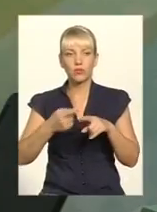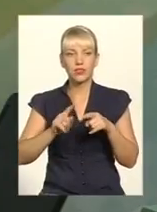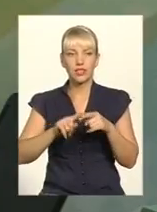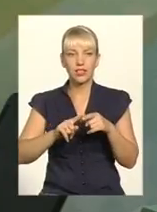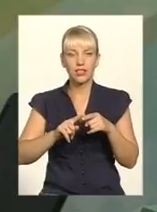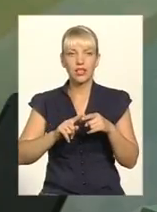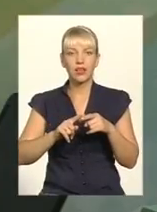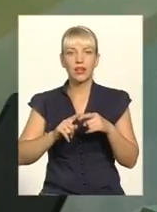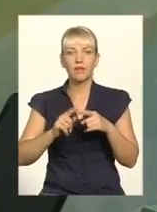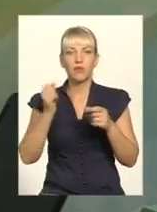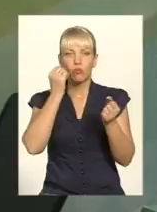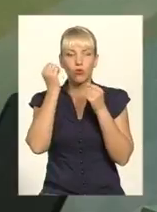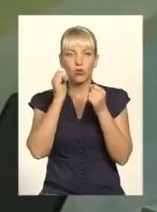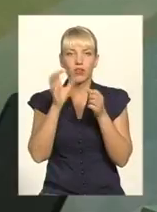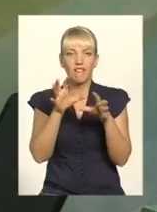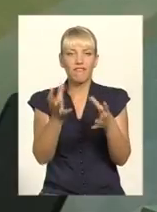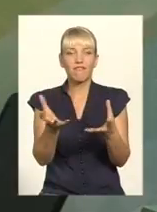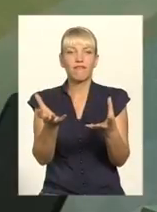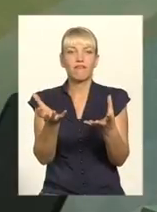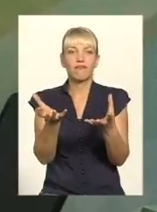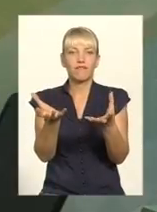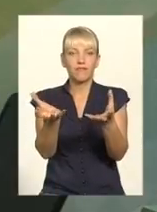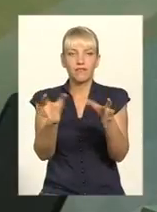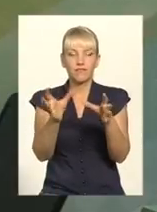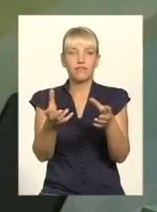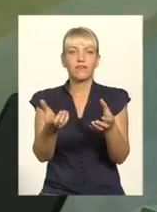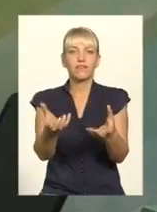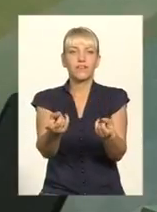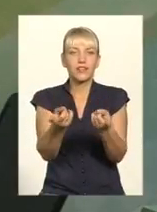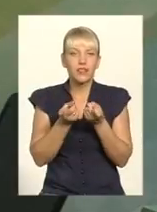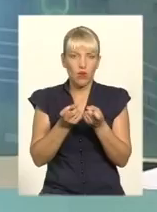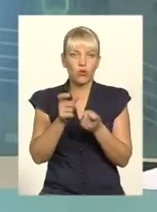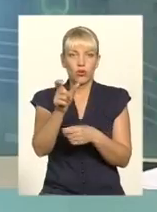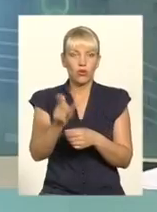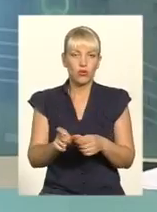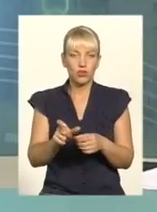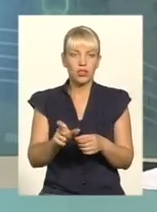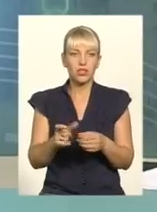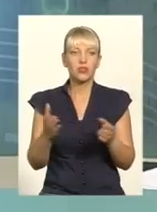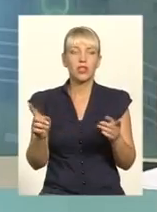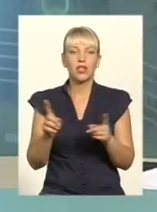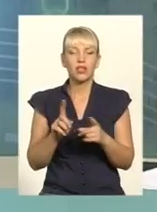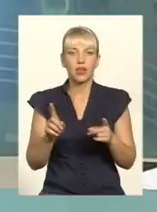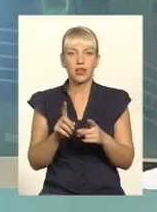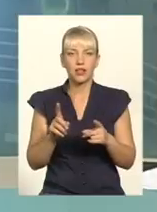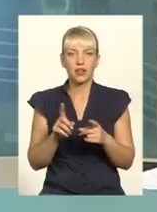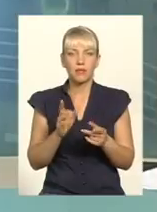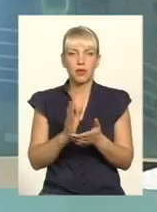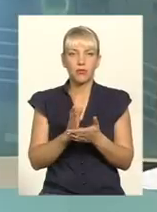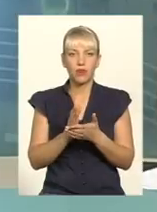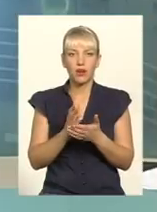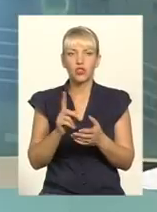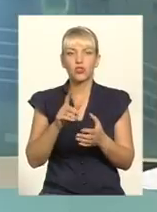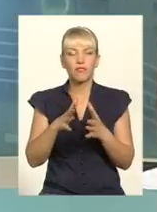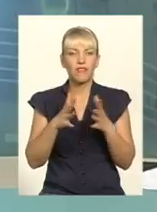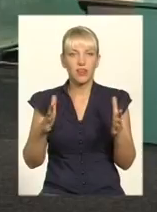яка втягує людину, яка знаходиться недалеко, в площині того, що перебуває велика група людей.